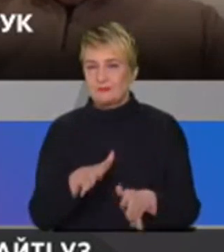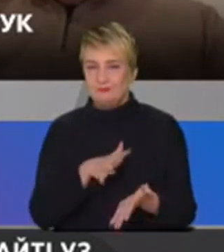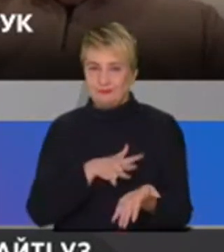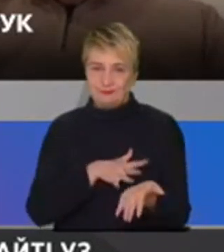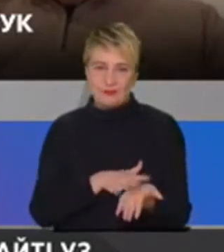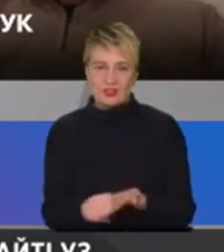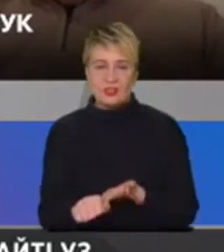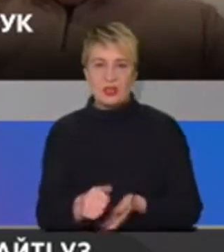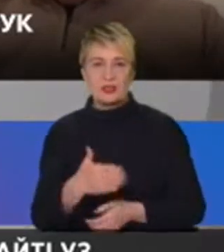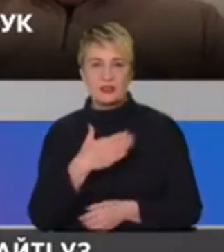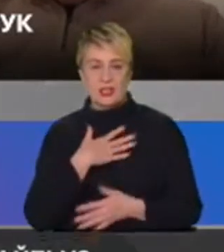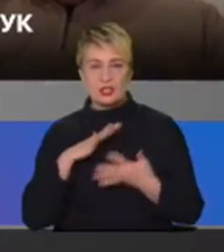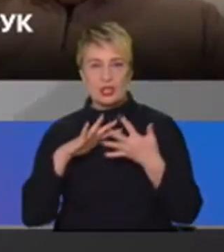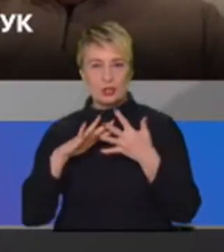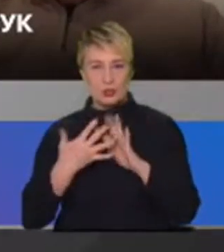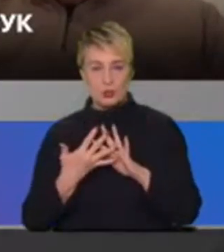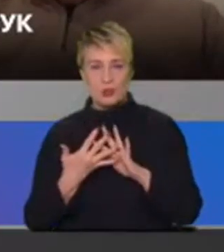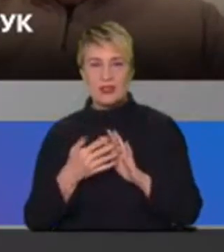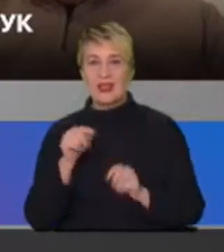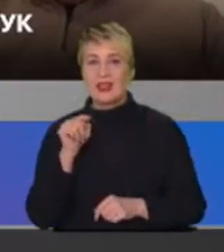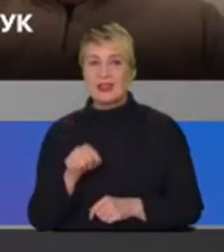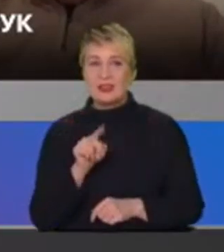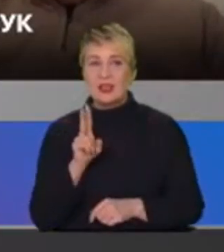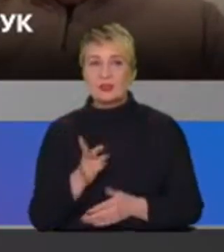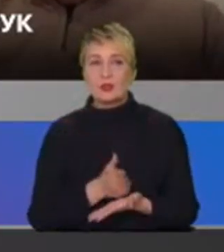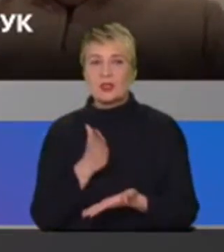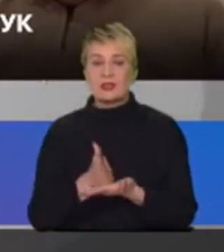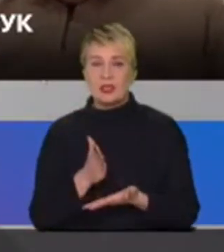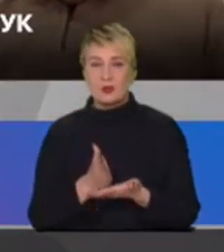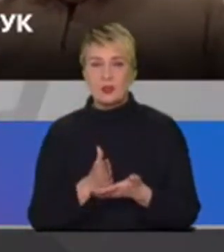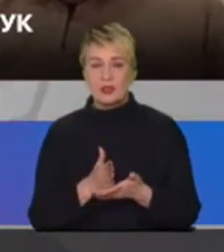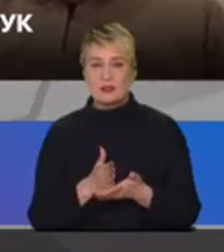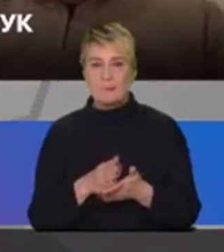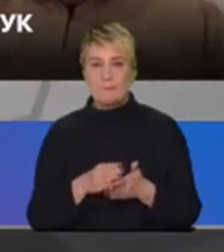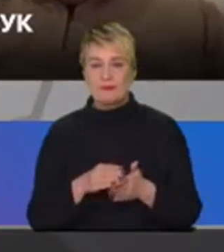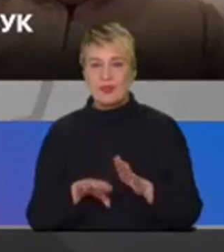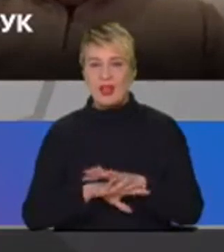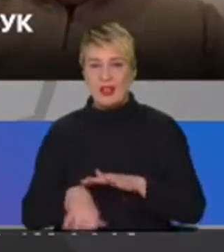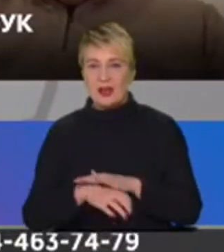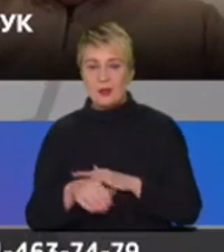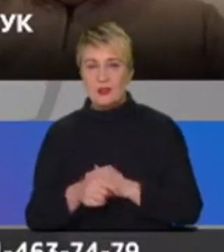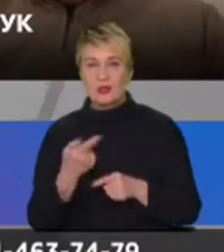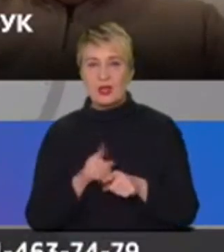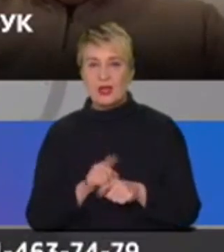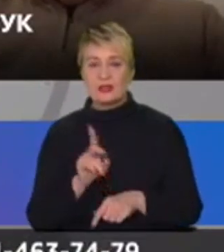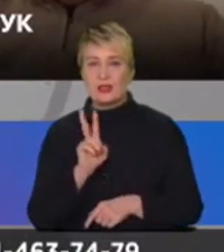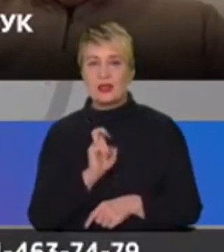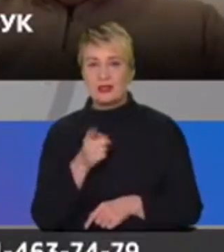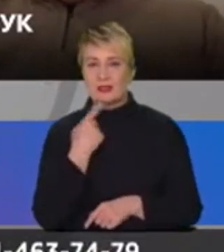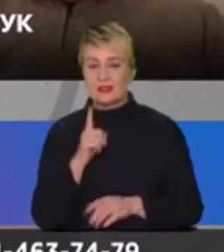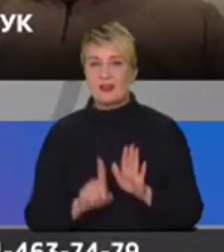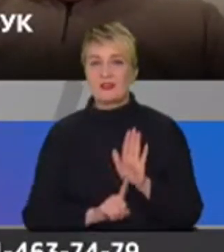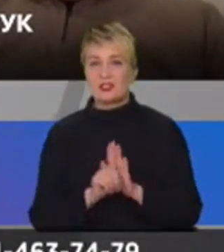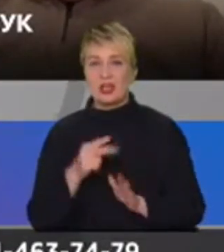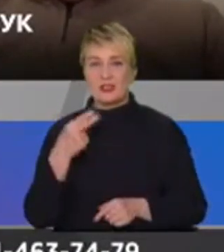наші села, а те, які заходять, просто грабять. А це, як ви вже сказали в начальні, це 20%